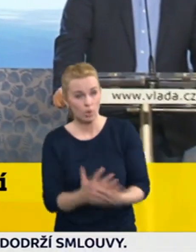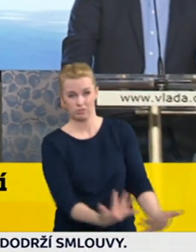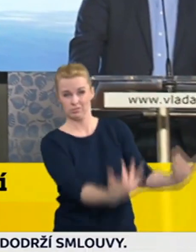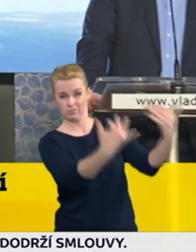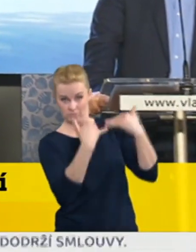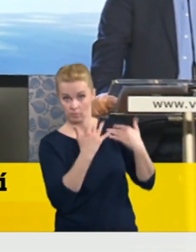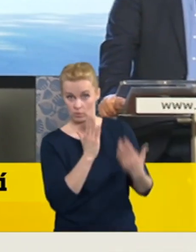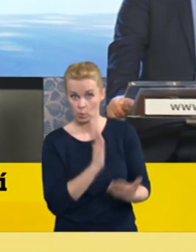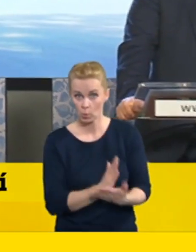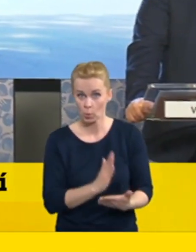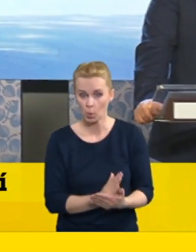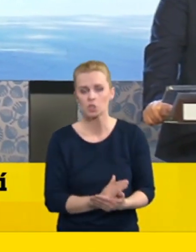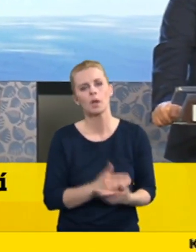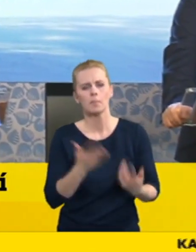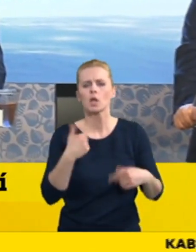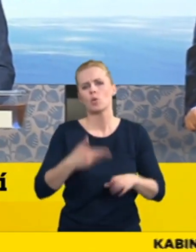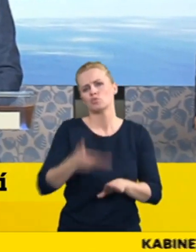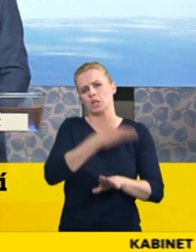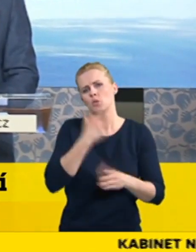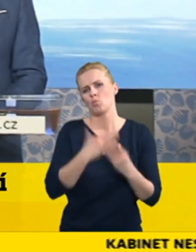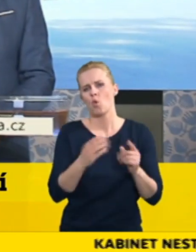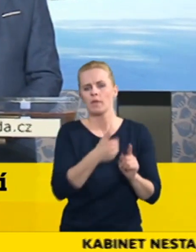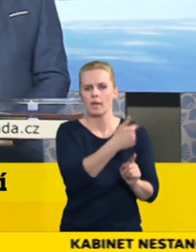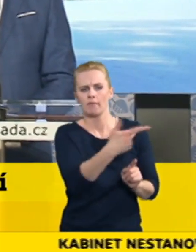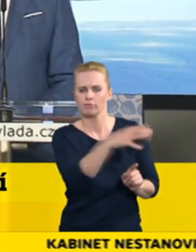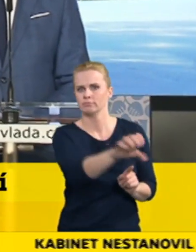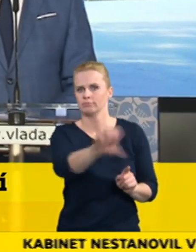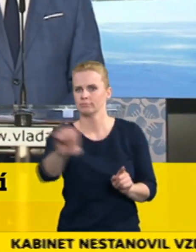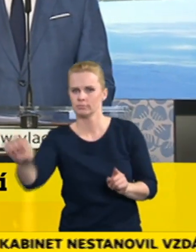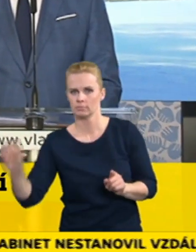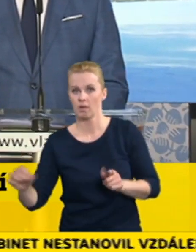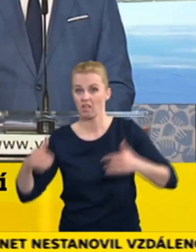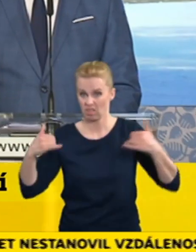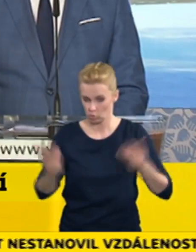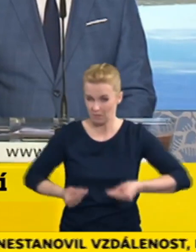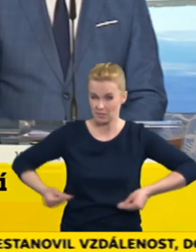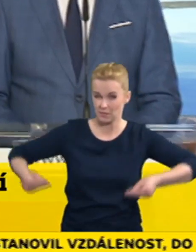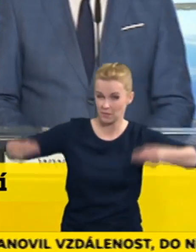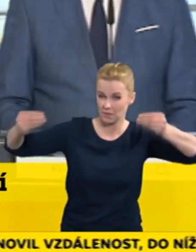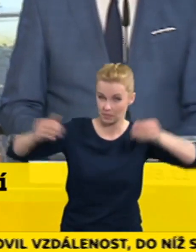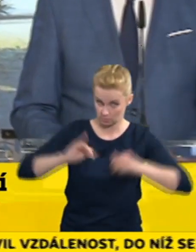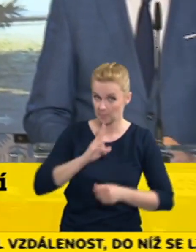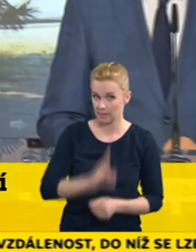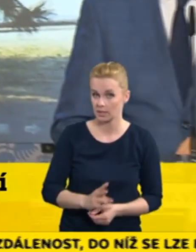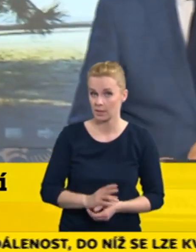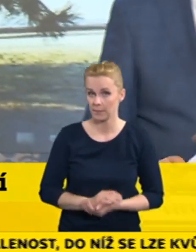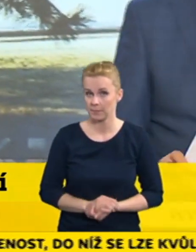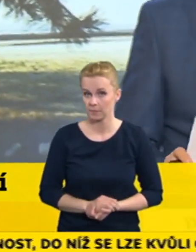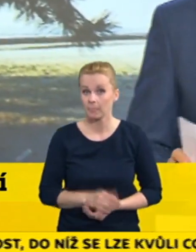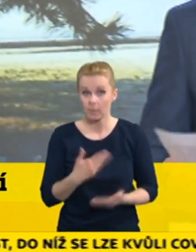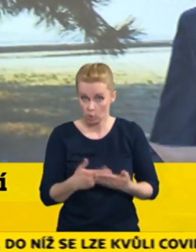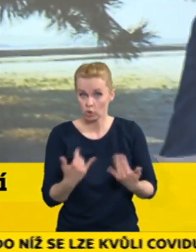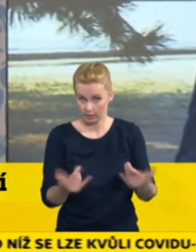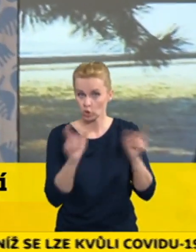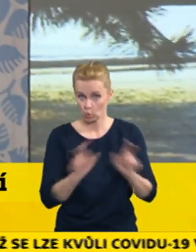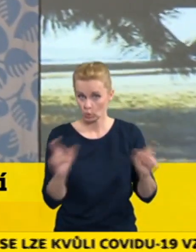jednotky případů, ale ty příbady se razantně tedy množí. Je to tedy z toho důvodu, že opravdu tady ten